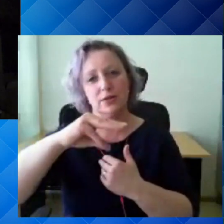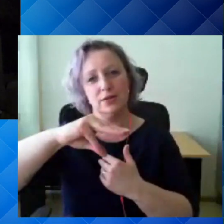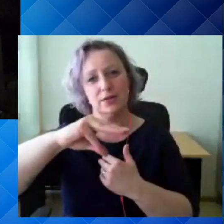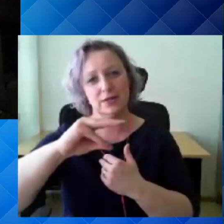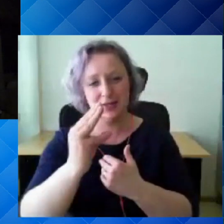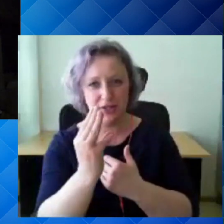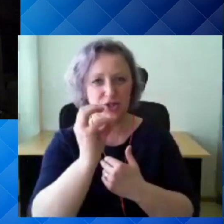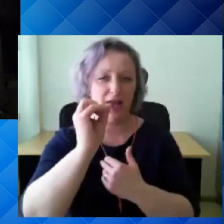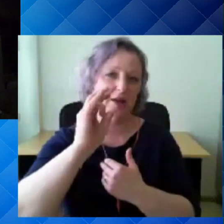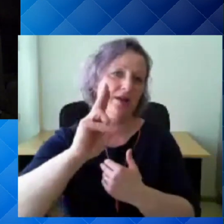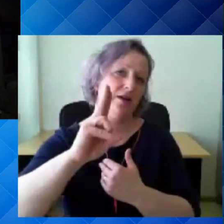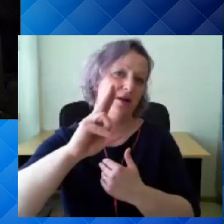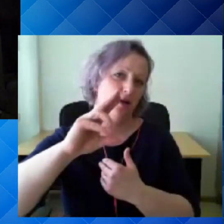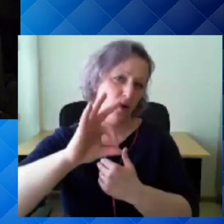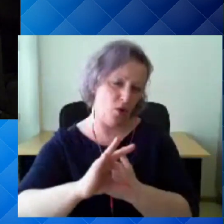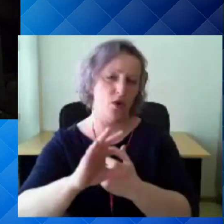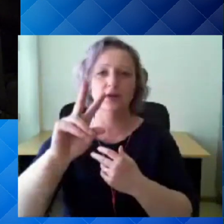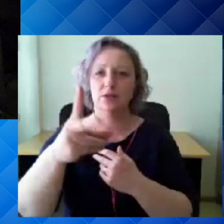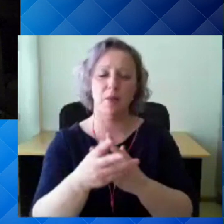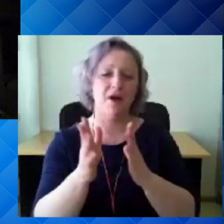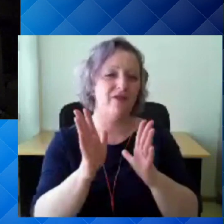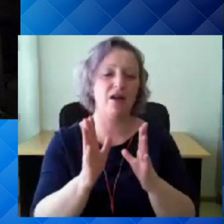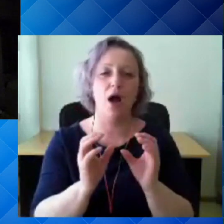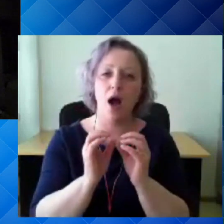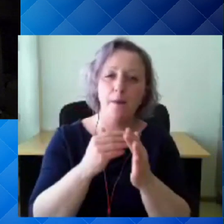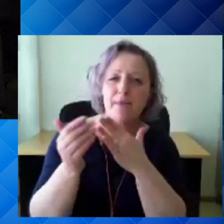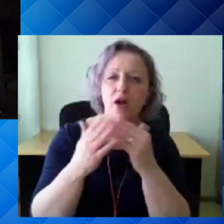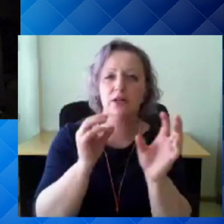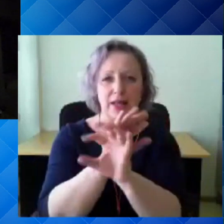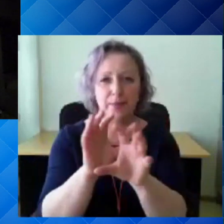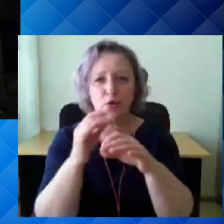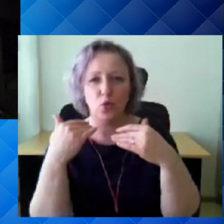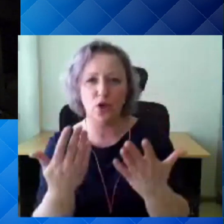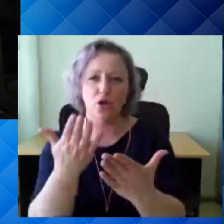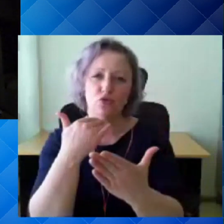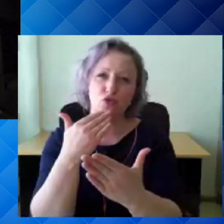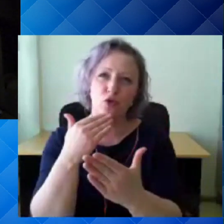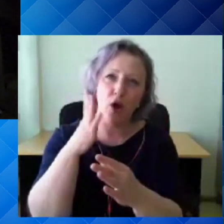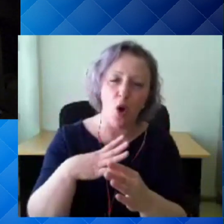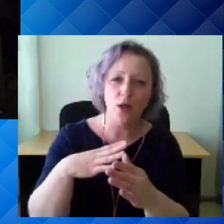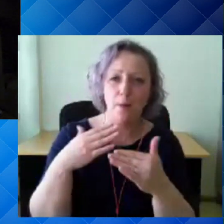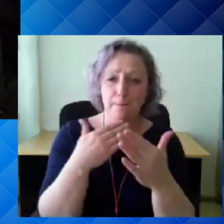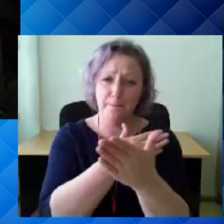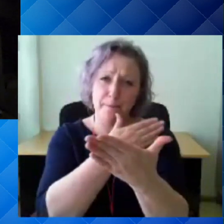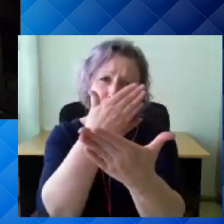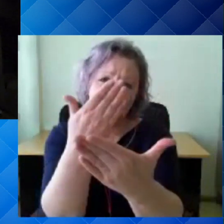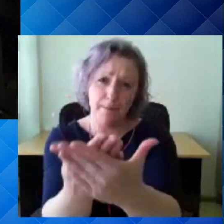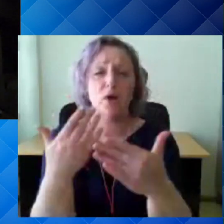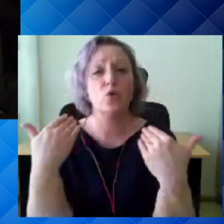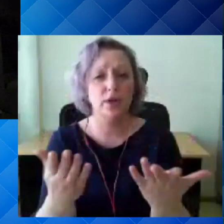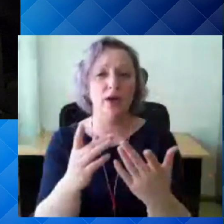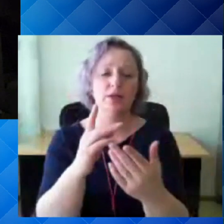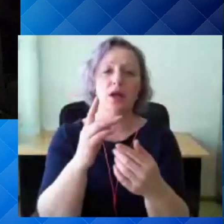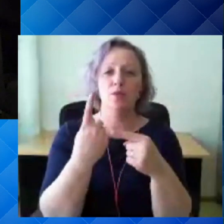kes siis tõesti väga praktiliselt rääkisid, et kuidas me peame suvele vastu minema ja kuidas pärääkund igapäevaselt